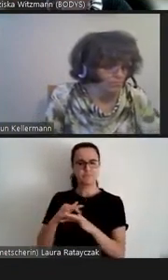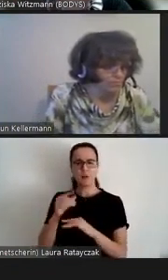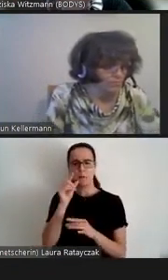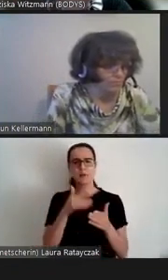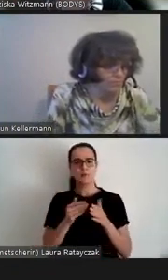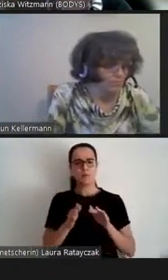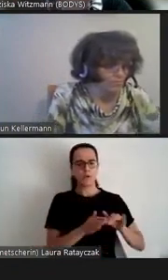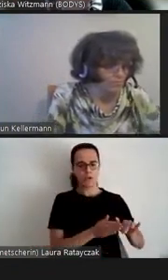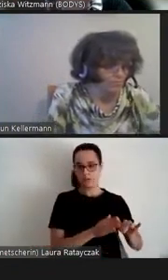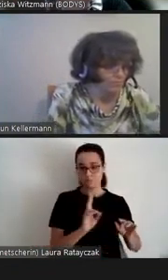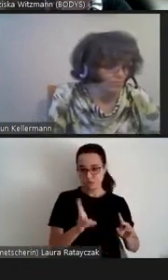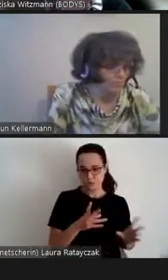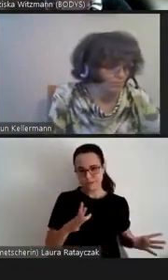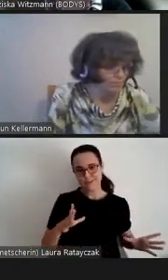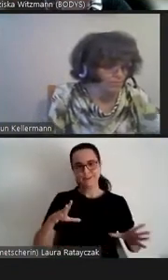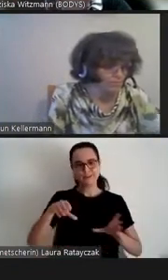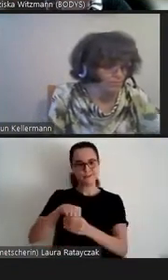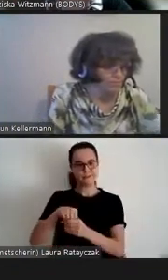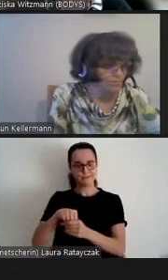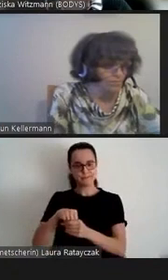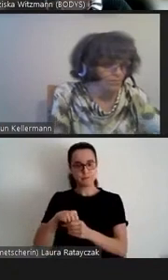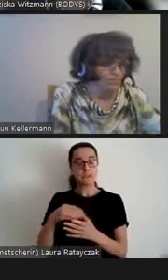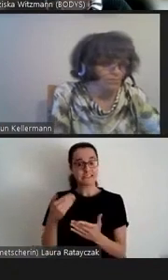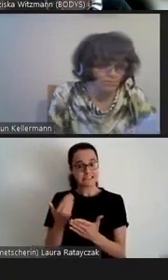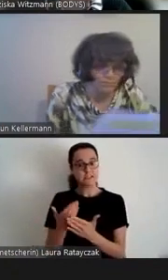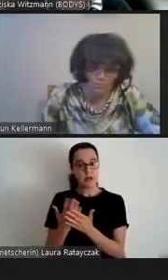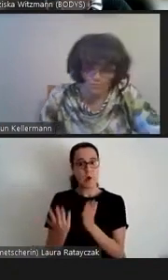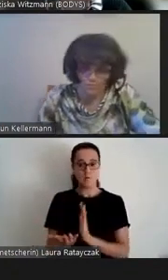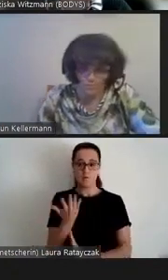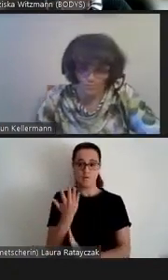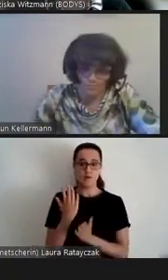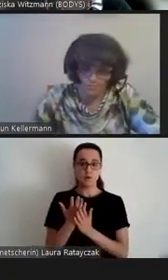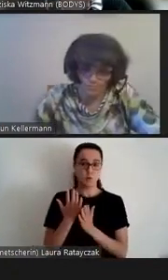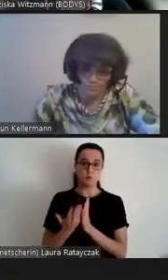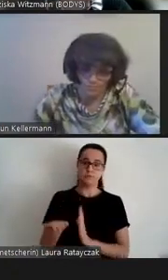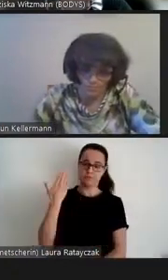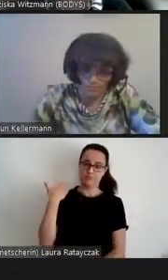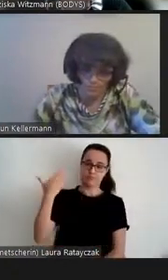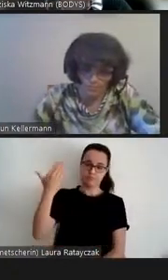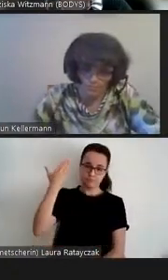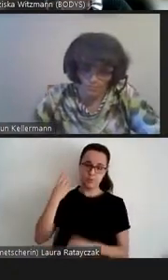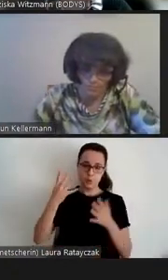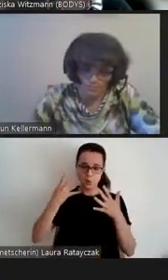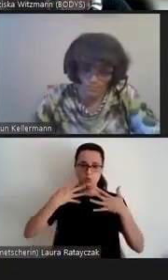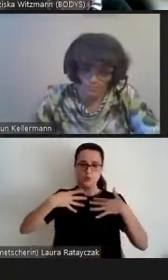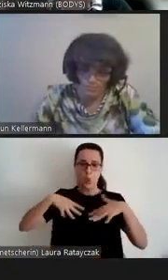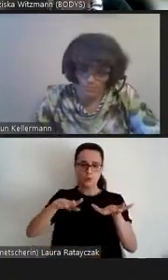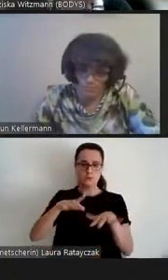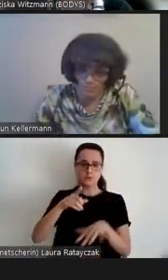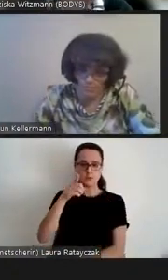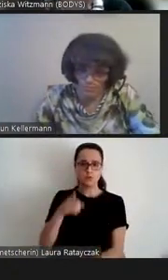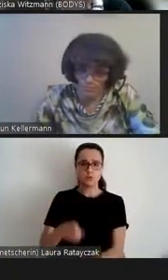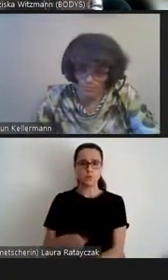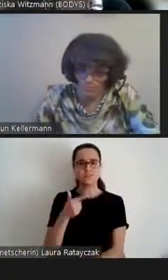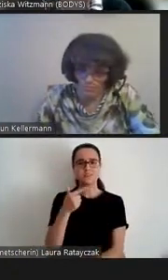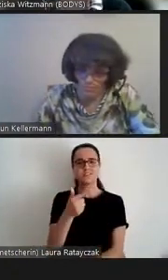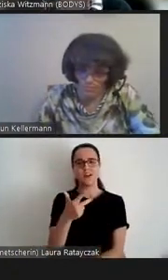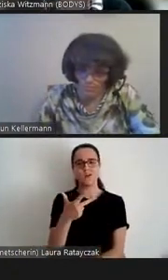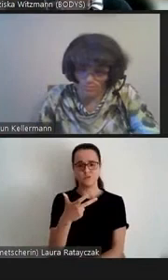schon relativ früh aufgefallen. Im Jahr 1932 hat